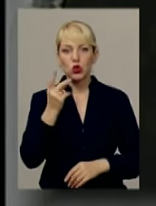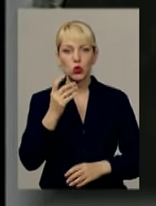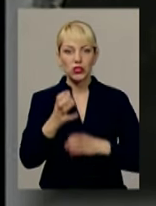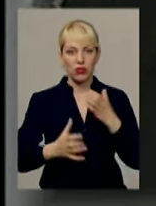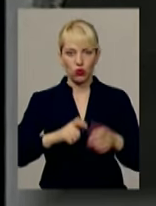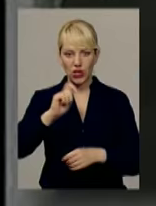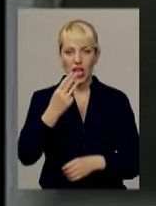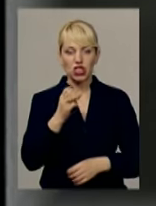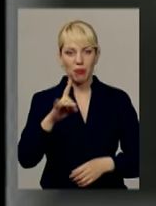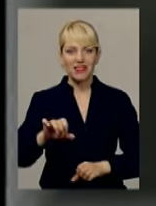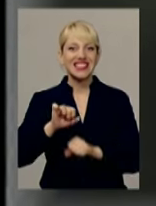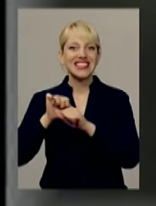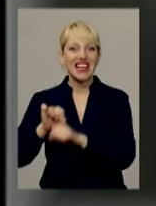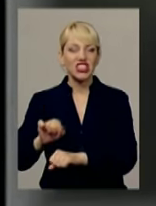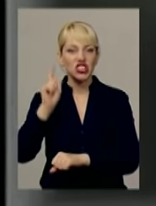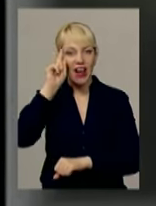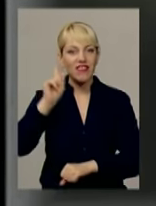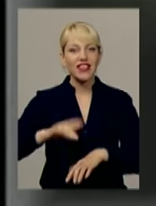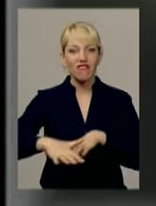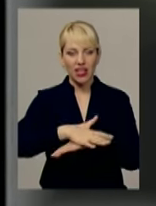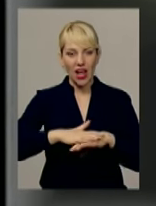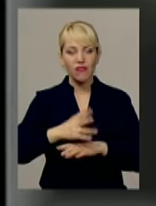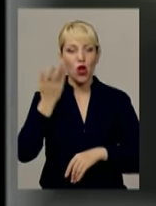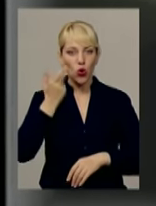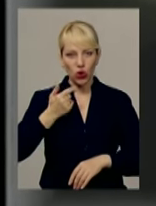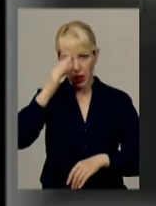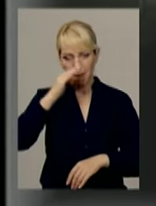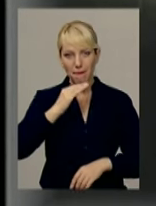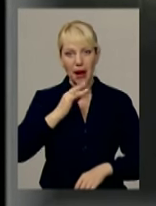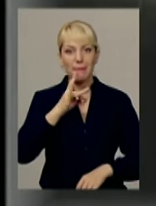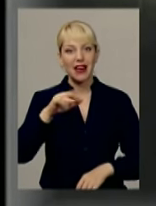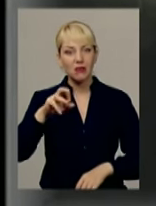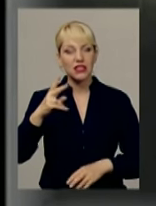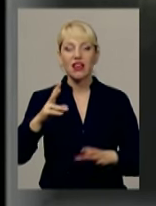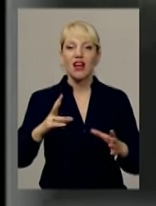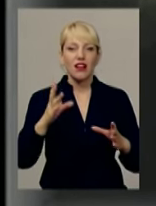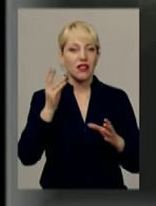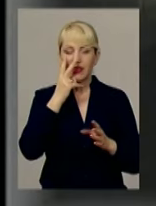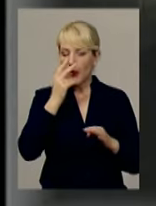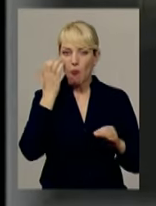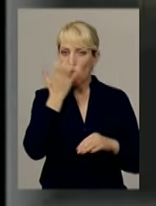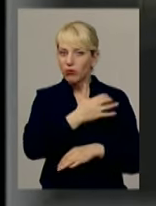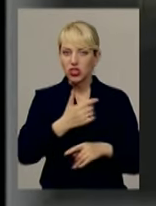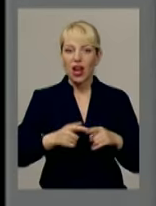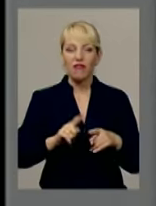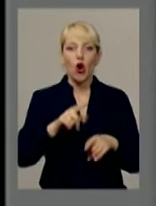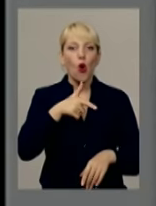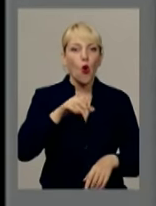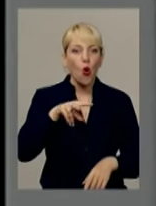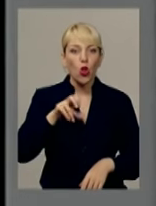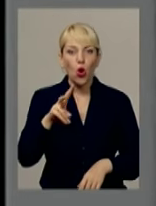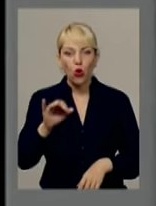Шептицький захищав євреїв. І тоді, коли навіть Папа Римський вдавав, що не помічає розмаху Голокосту, наказав